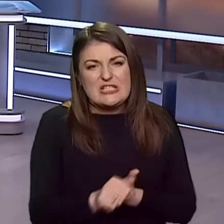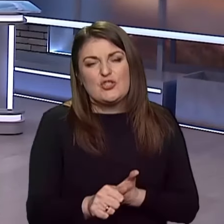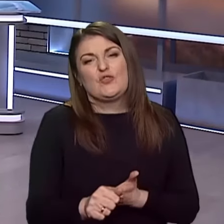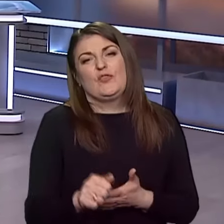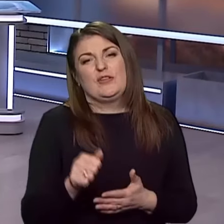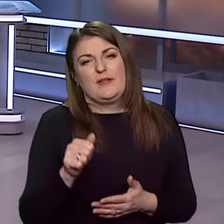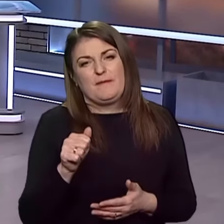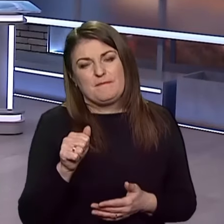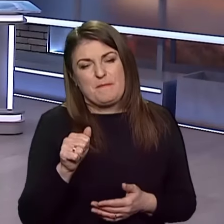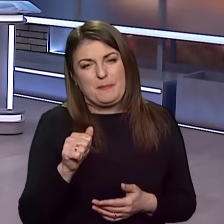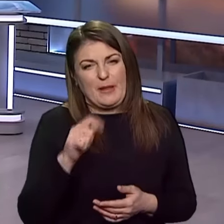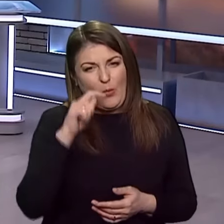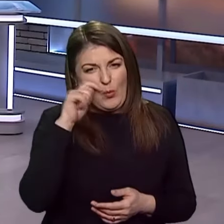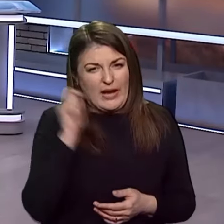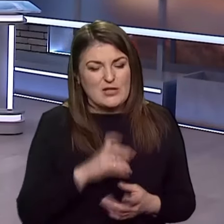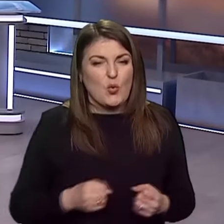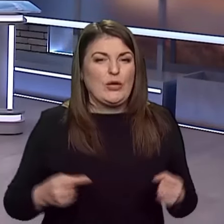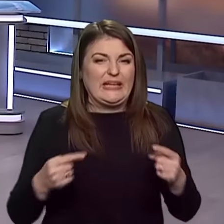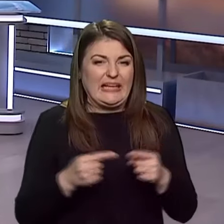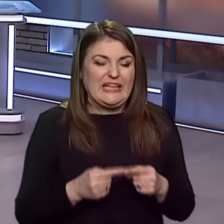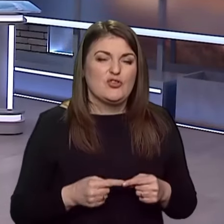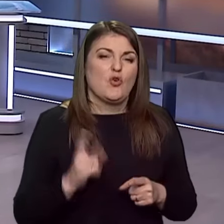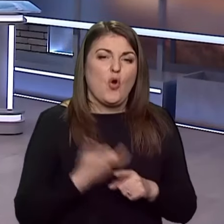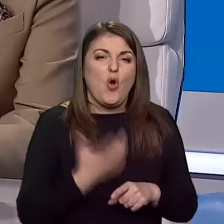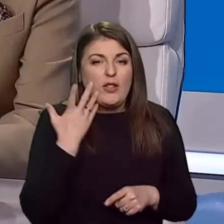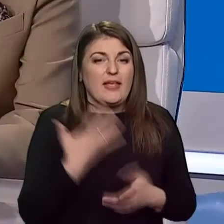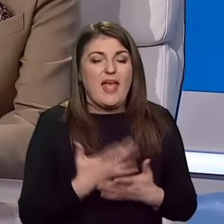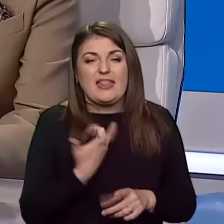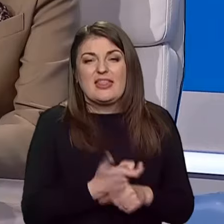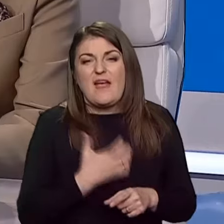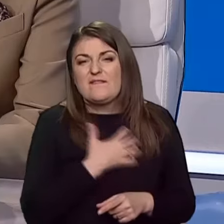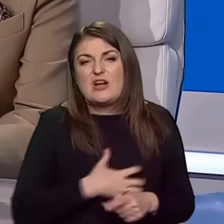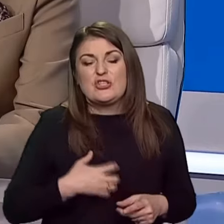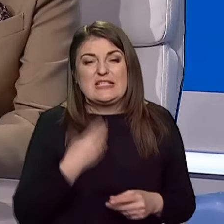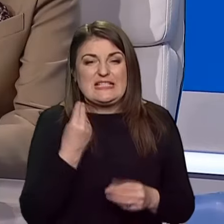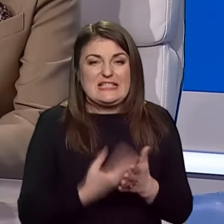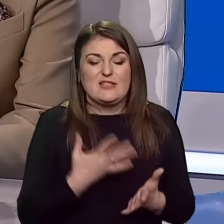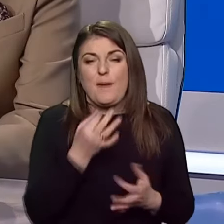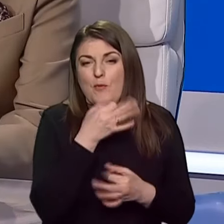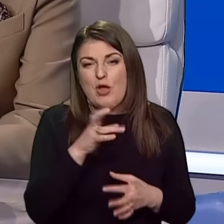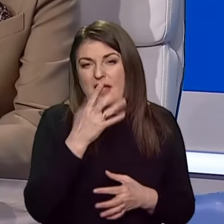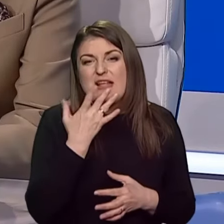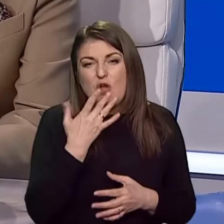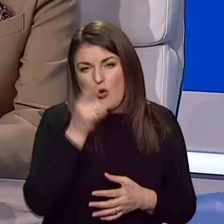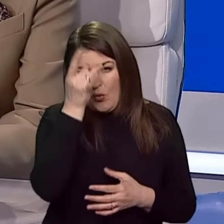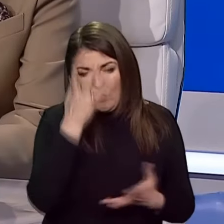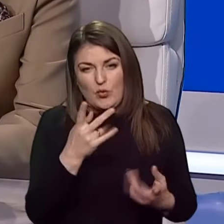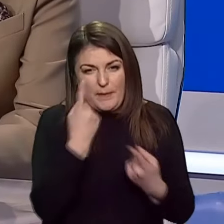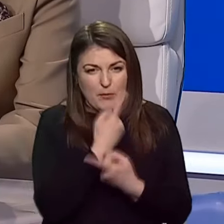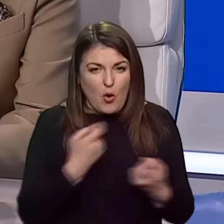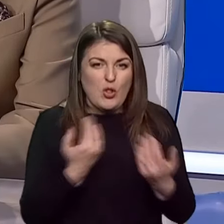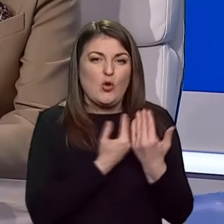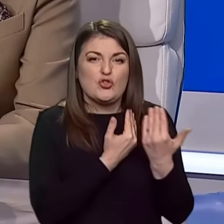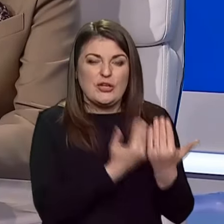українську ідентичність, коли найважливішою цінністю будь-якого національної культури проголошувалася